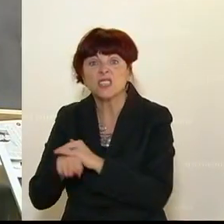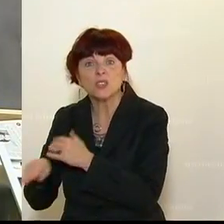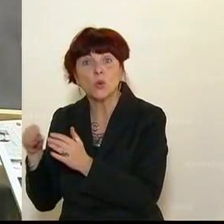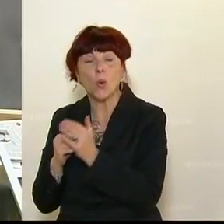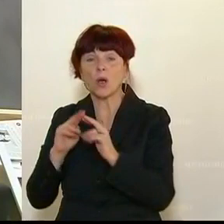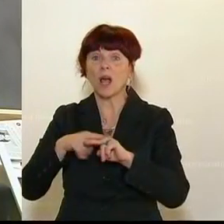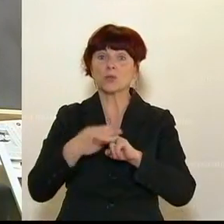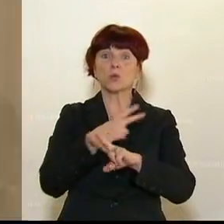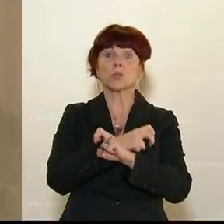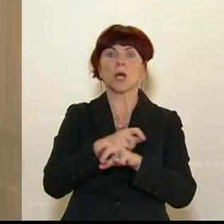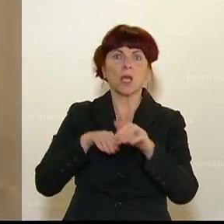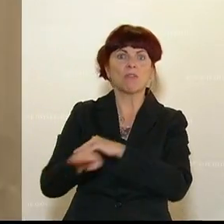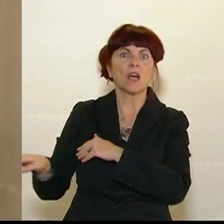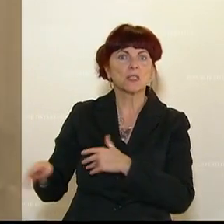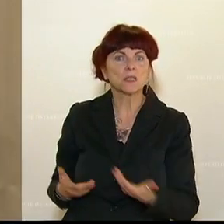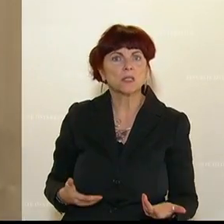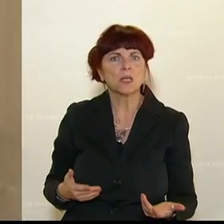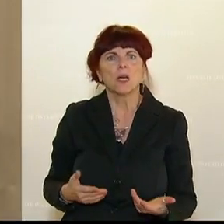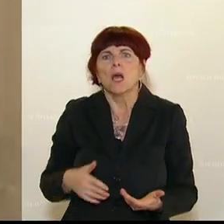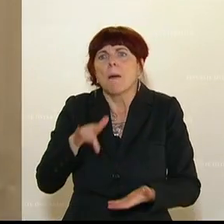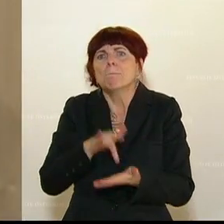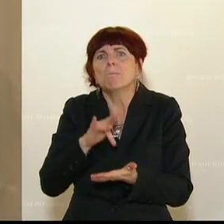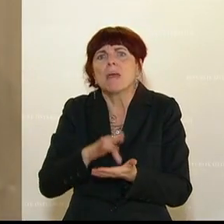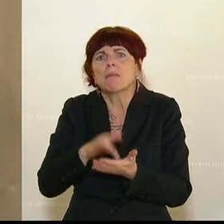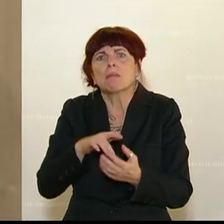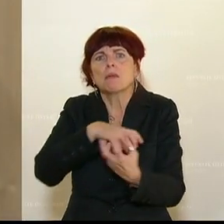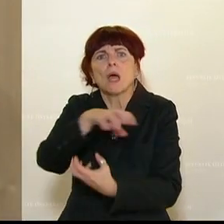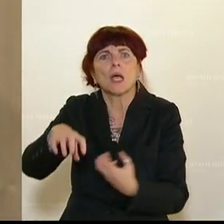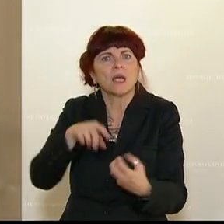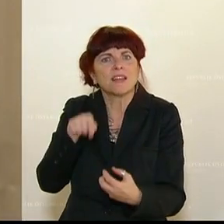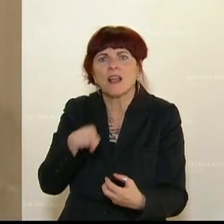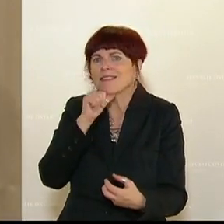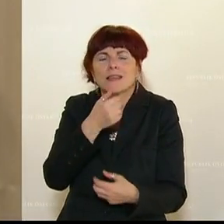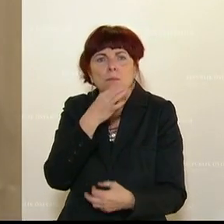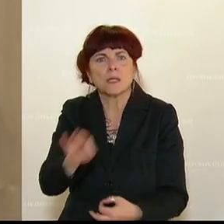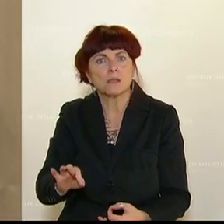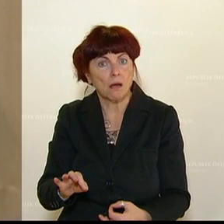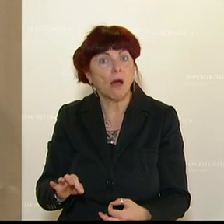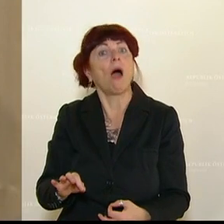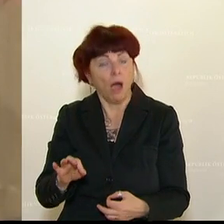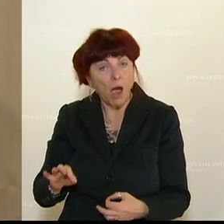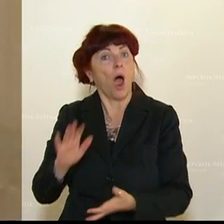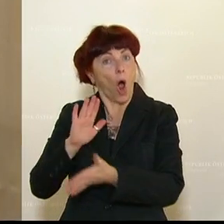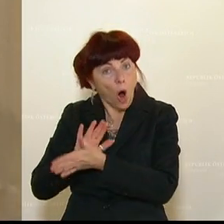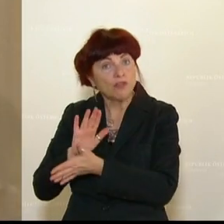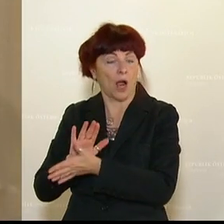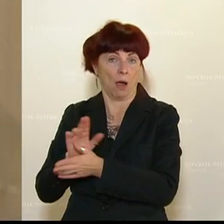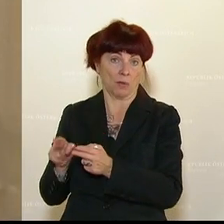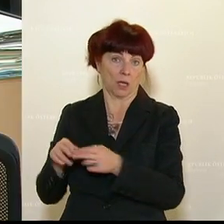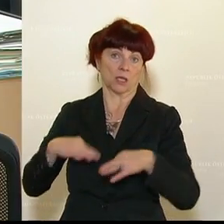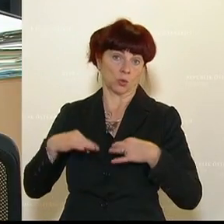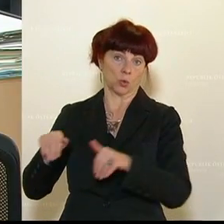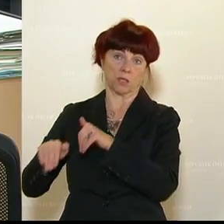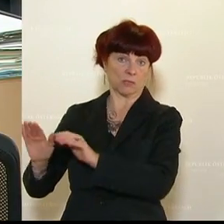quer durch Österreich geschickt werden. Das kann doch nicht sein, dass mitten in der Krise diese Sachen nicht besser werden. Das wäre doch die Aufgabe des Gesundheitsressorts. Und Herr